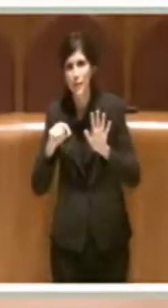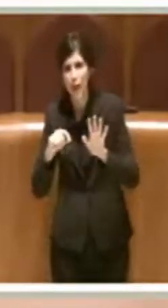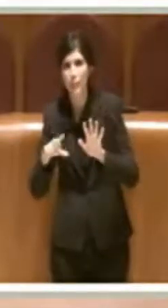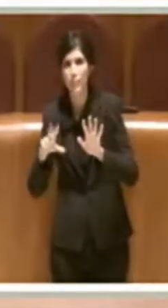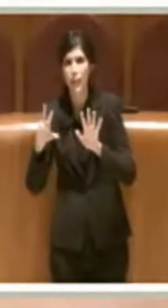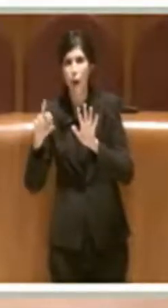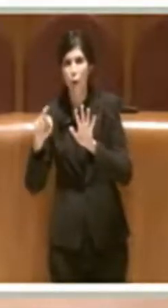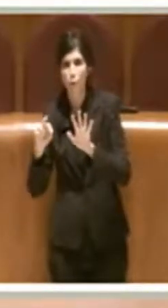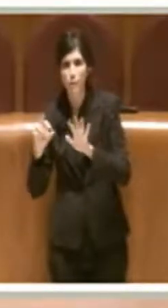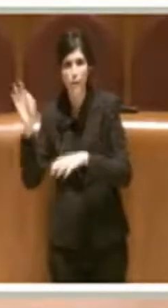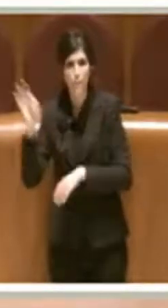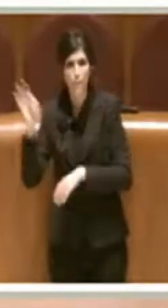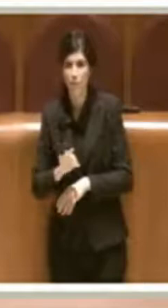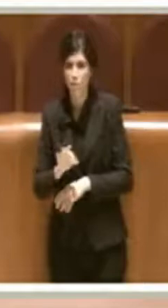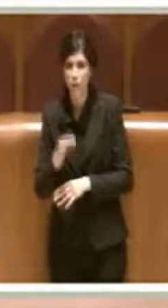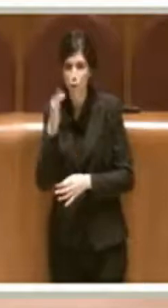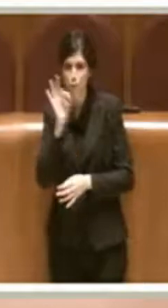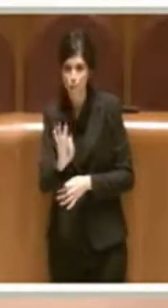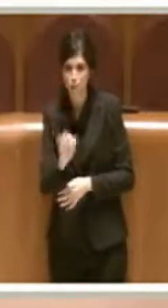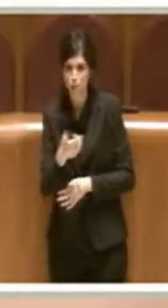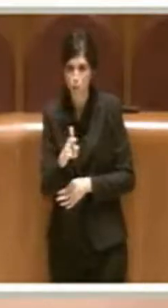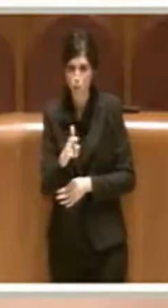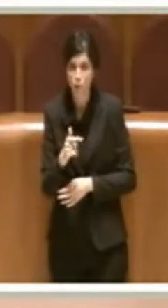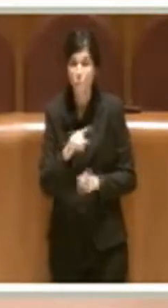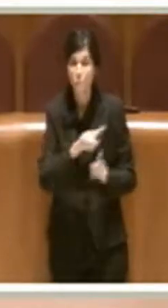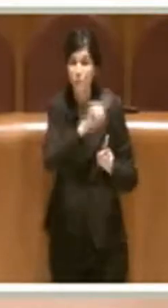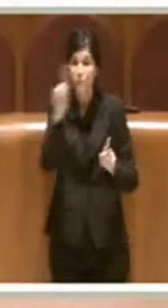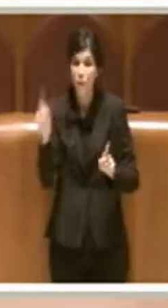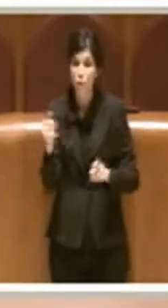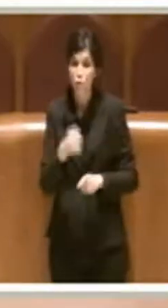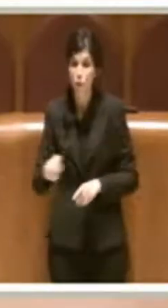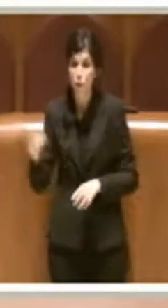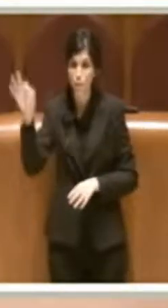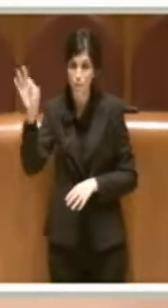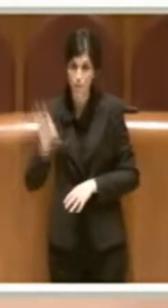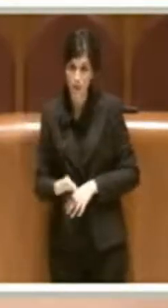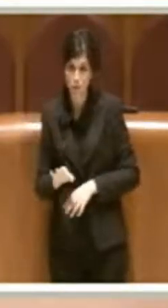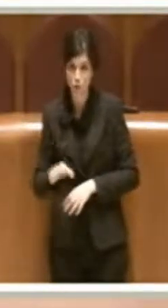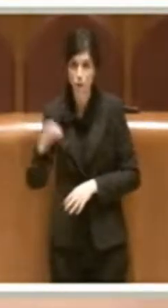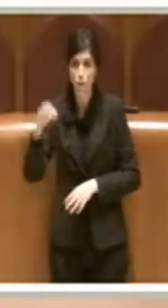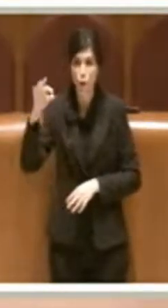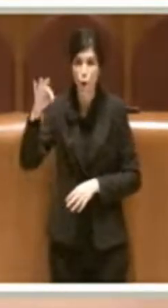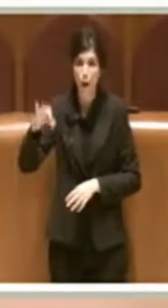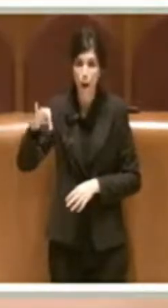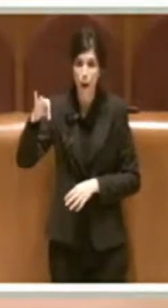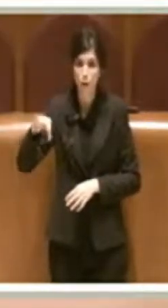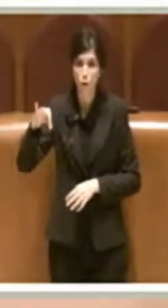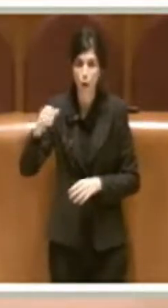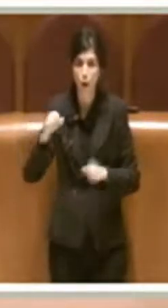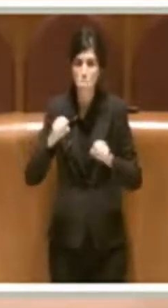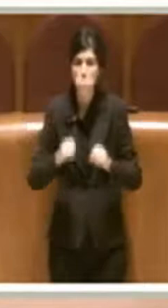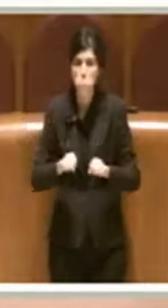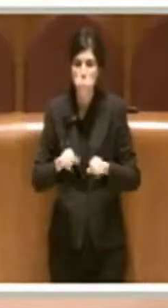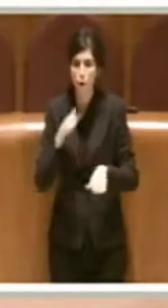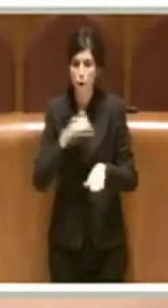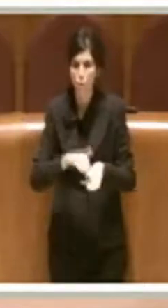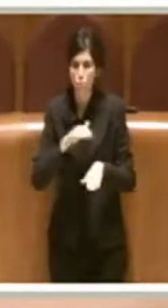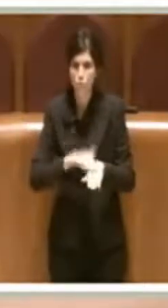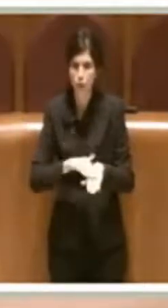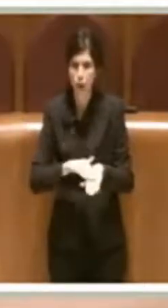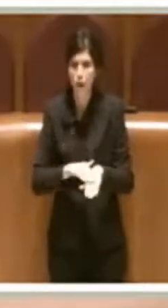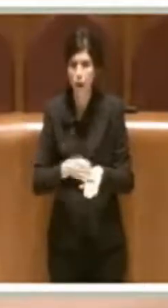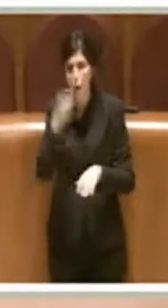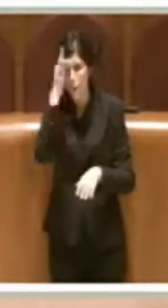perché di fatto fino al 100% di questi canoni potranno essere utilizzati per questi